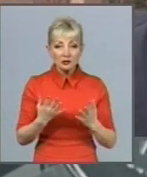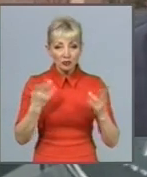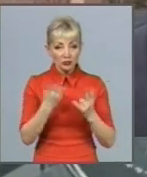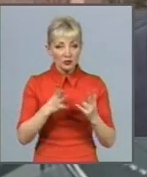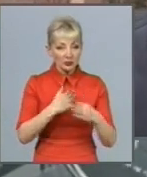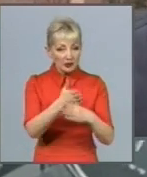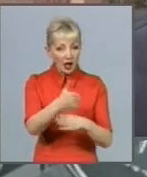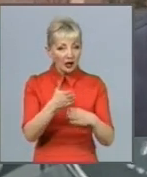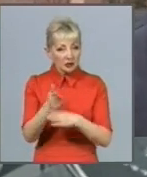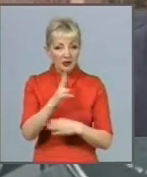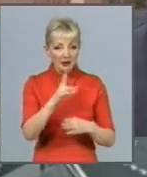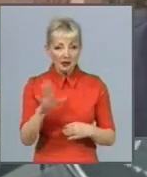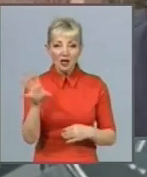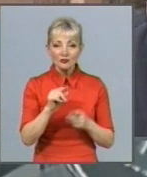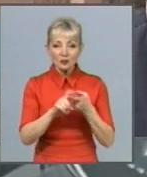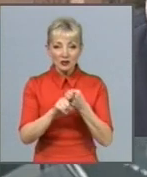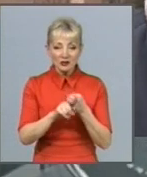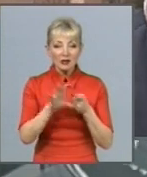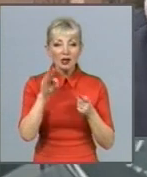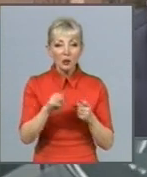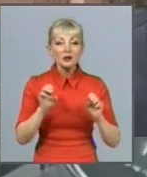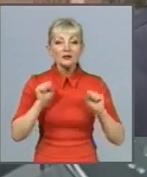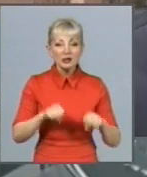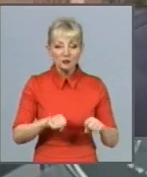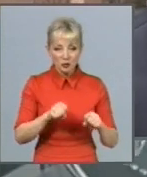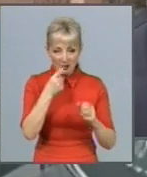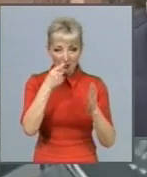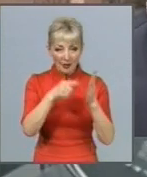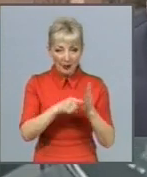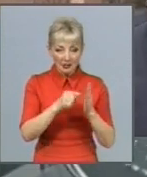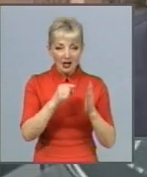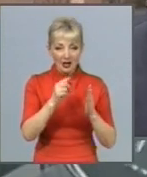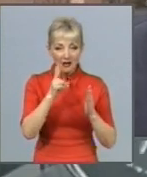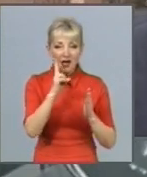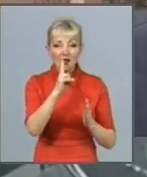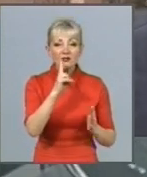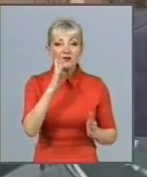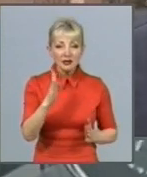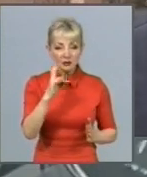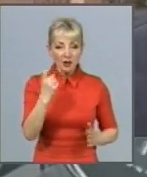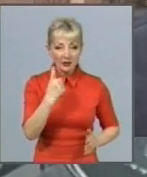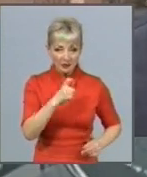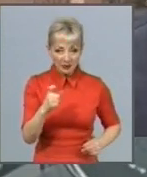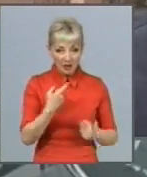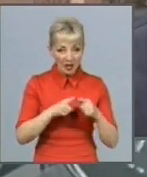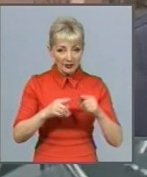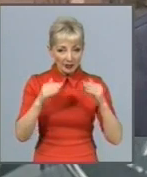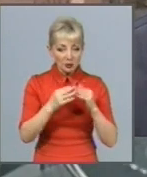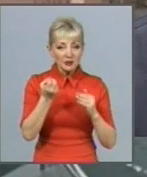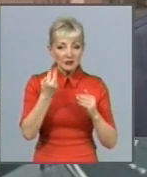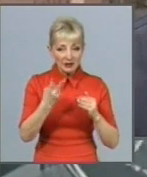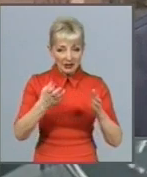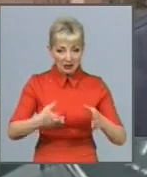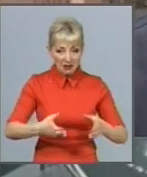Все зависило від доступу в квартири на перші тижні. Тут, в цьому будинку, знаходяться 12 стояків. Сьогодні ми